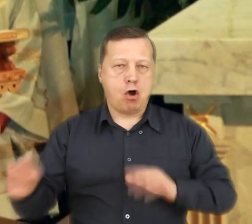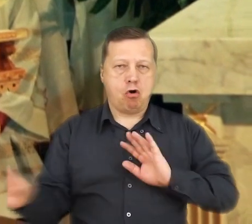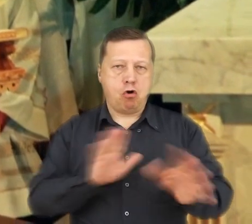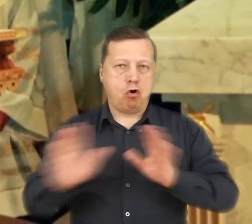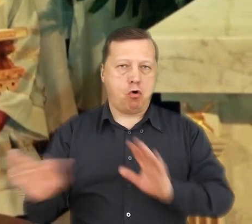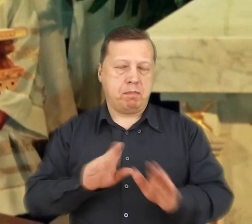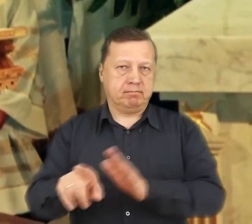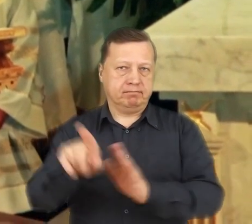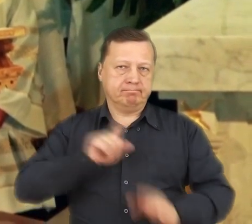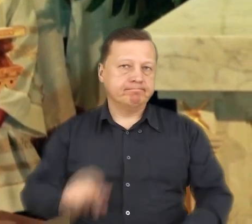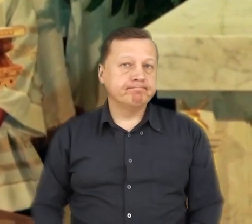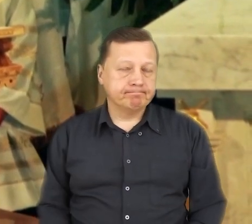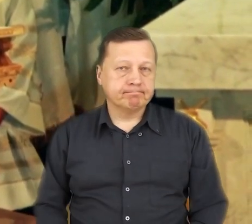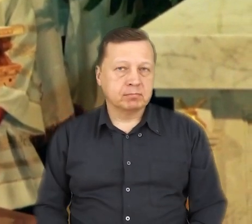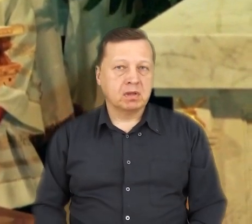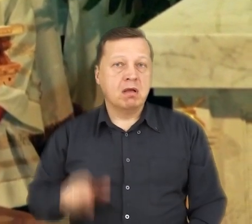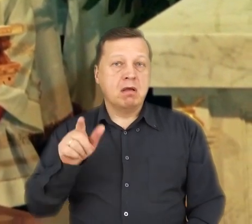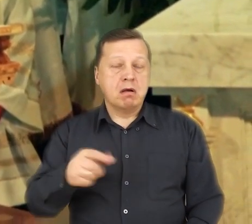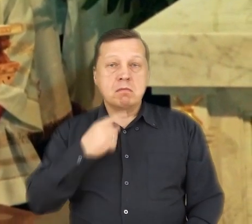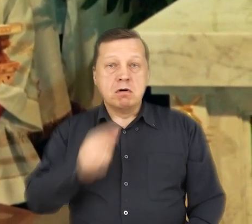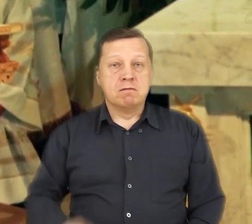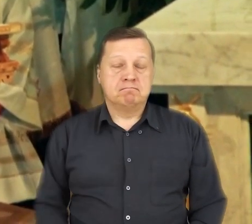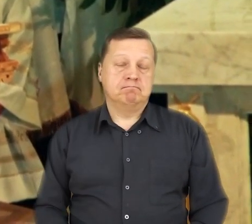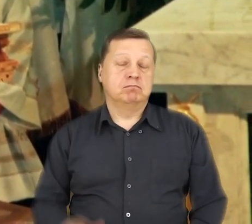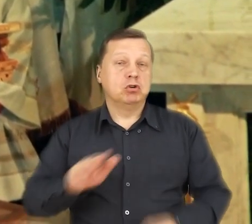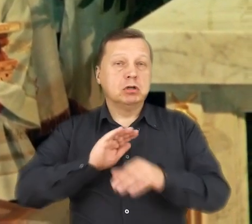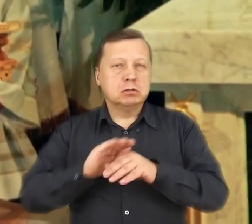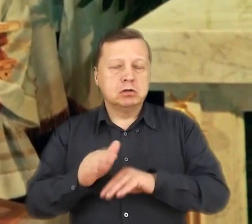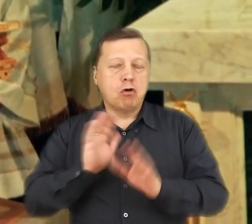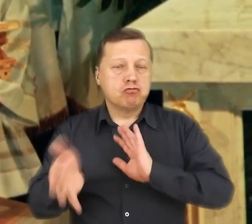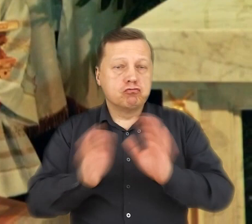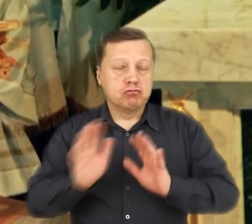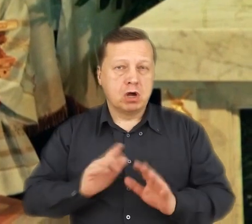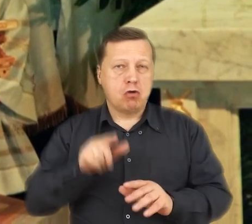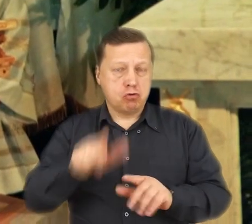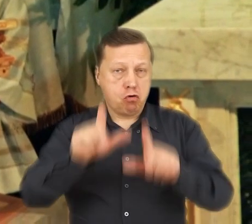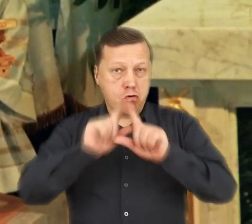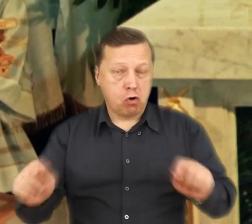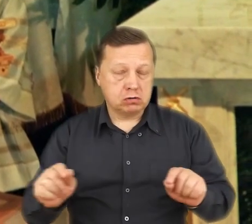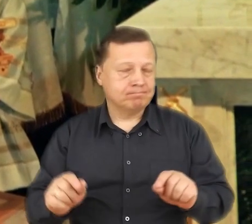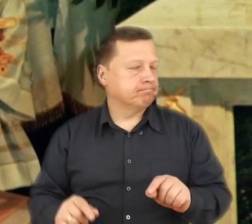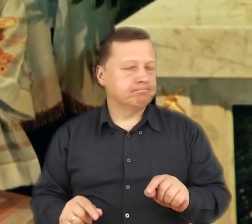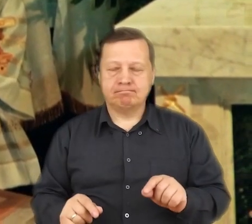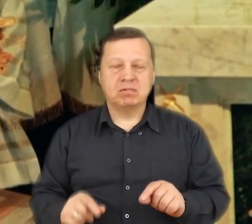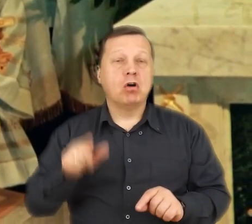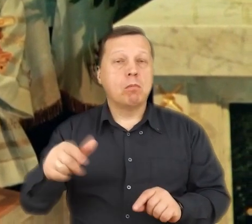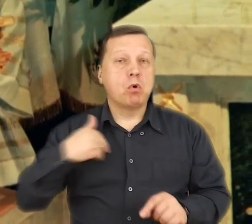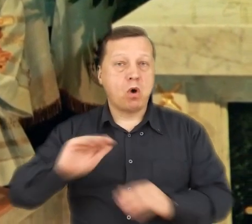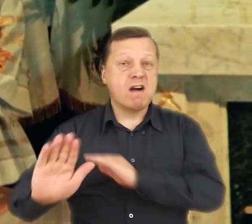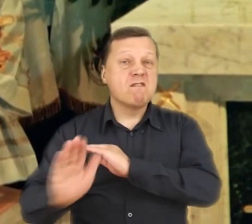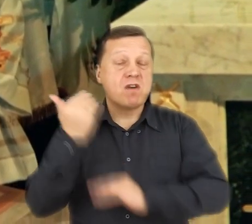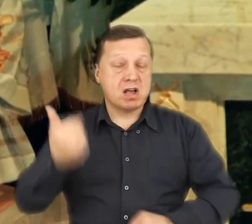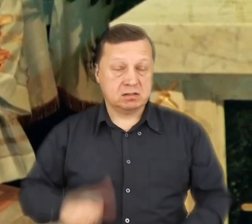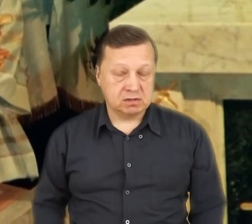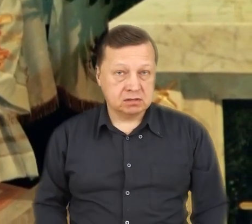opiekę Maryi. A że w planach opatrzności nie ma przypadków, zobaczyłem w tym wezwanie i